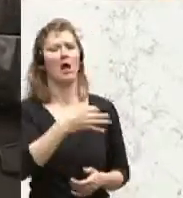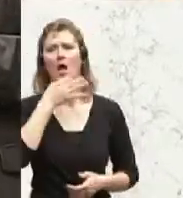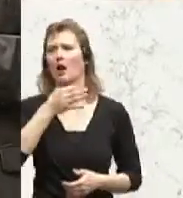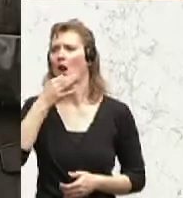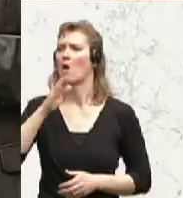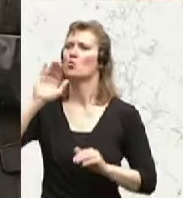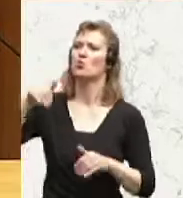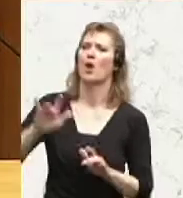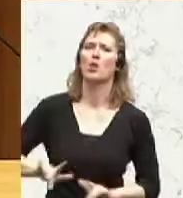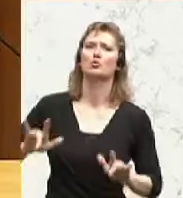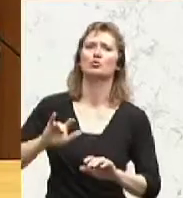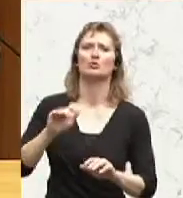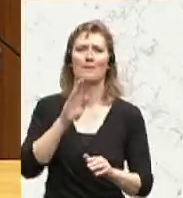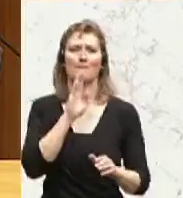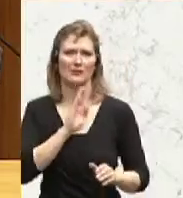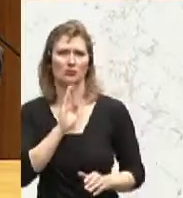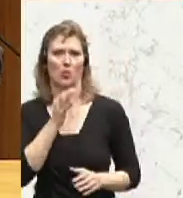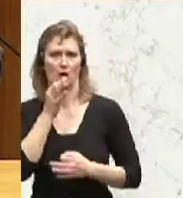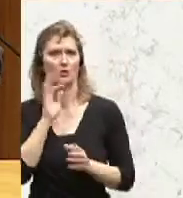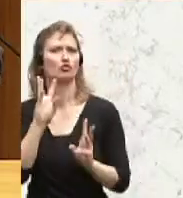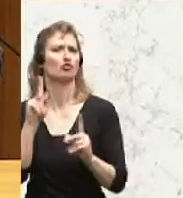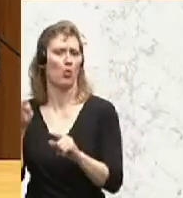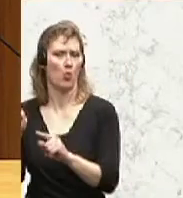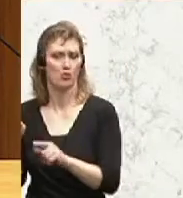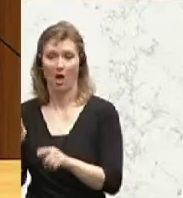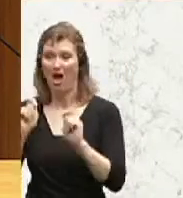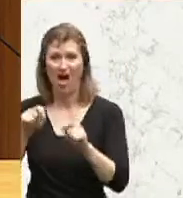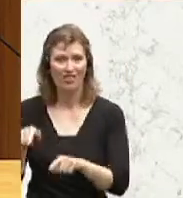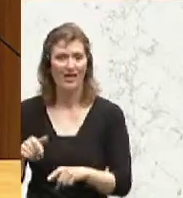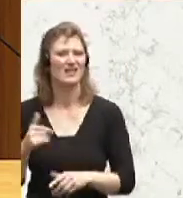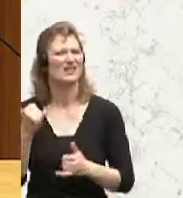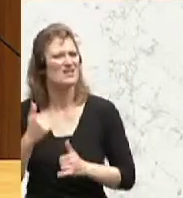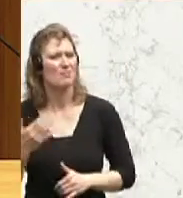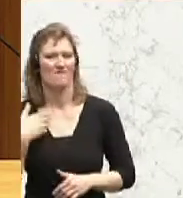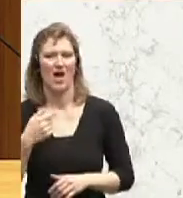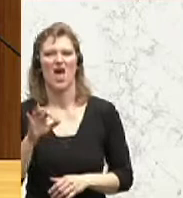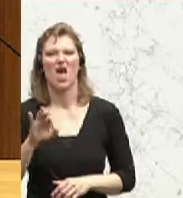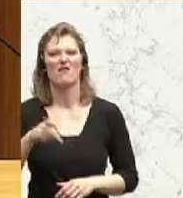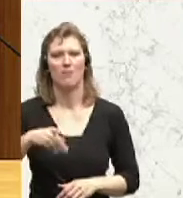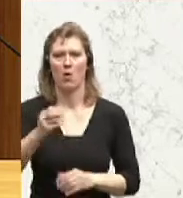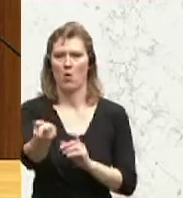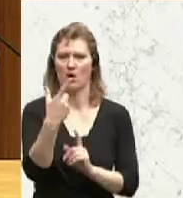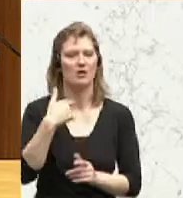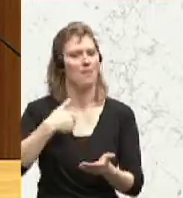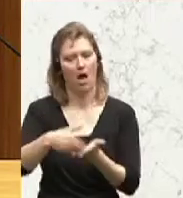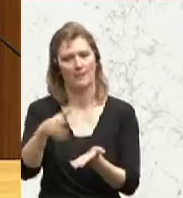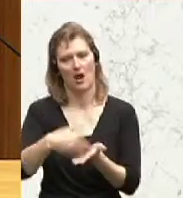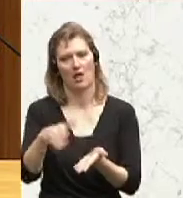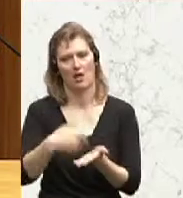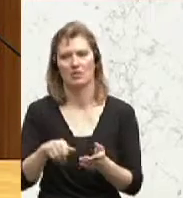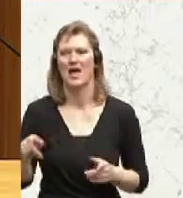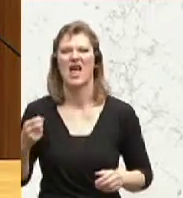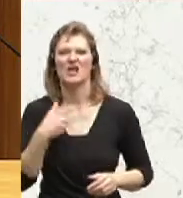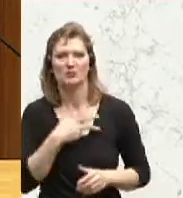verteidigen, auch diese Anträge immer der FPÖ abgelehnt. FPÖ und ÖVP haben sich hier hervorgetan, auch diese